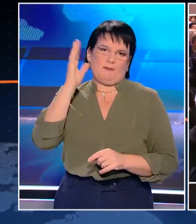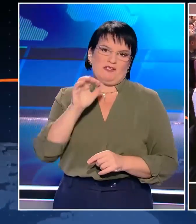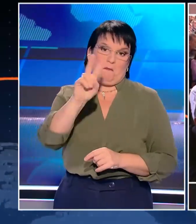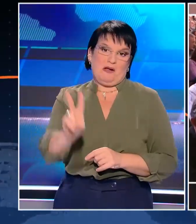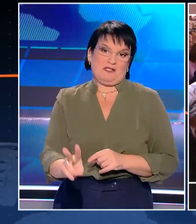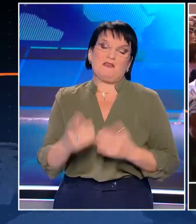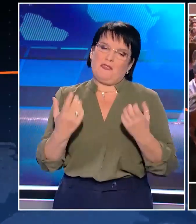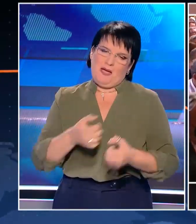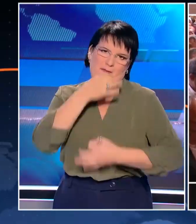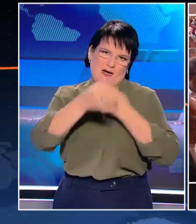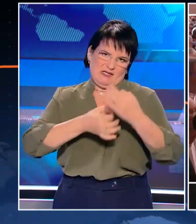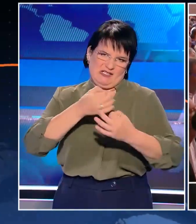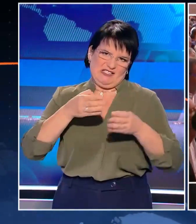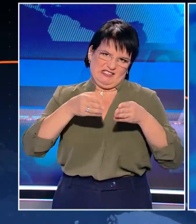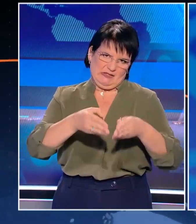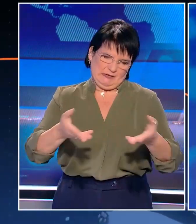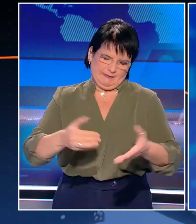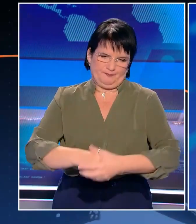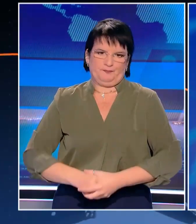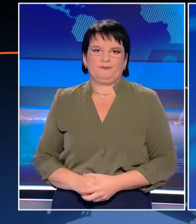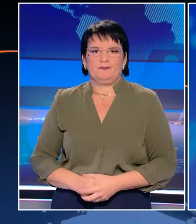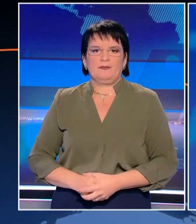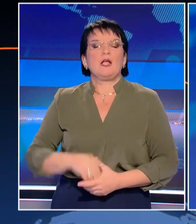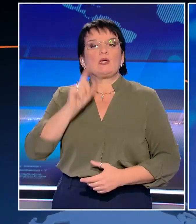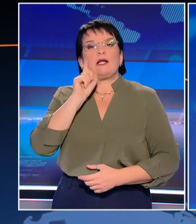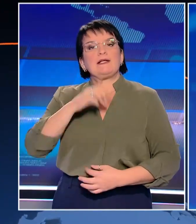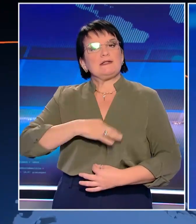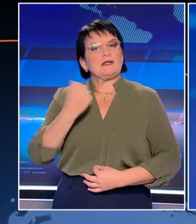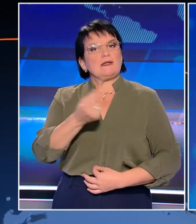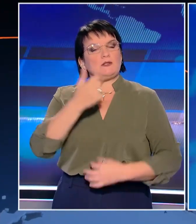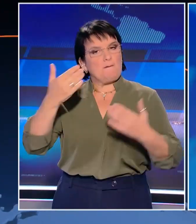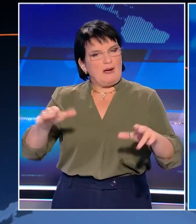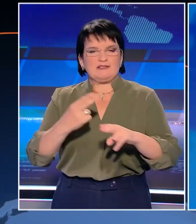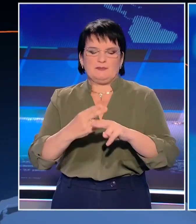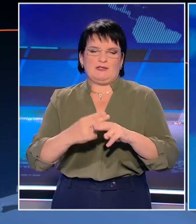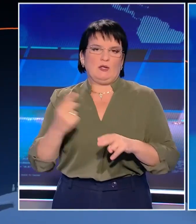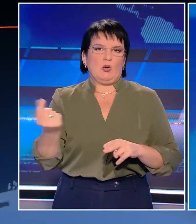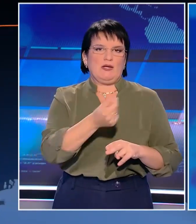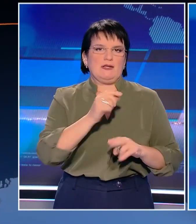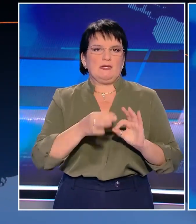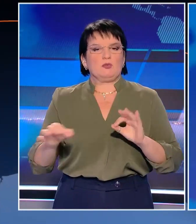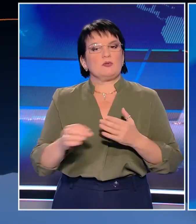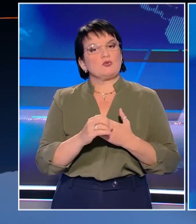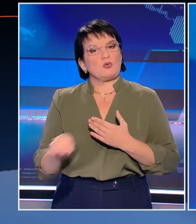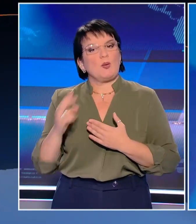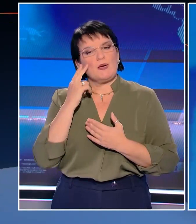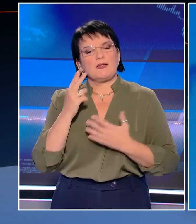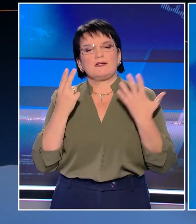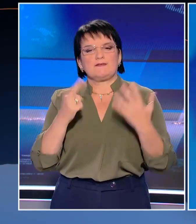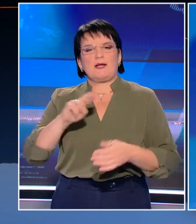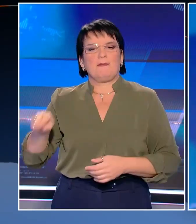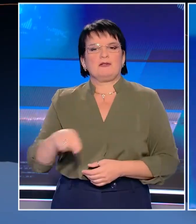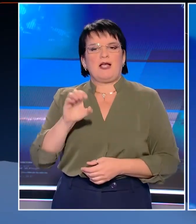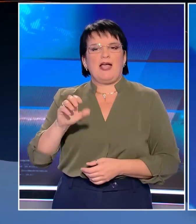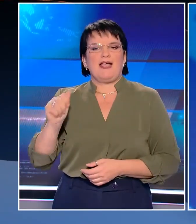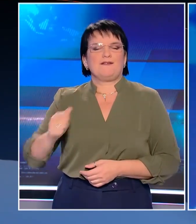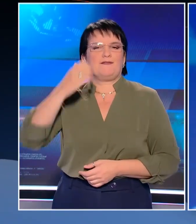ότι μέχρι την Παρασκευή θα υπάρχει η εισήγηση. Και στο σημείο αυτό το δελτίο μας ολοκληρώθηκε. Και όλες οι ειδήσεις αναλυτικά στο Κεντρικό Δελτίο του